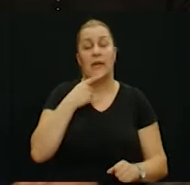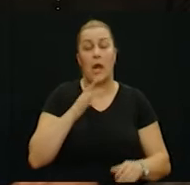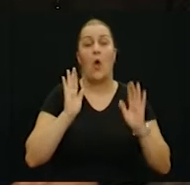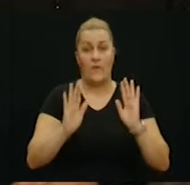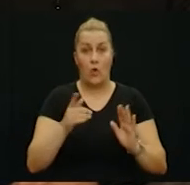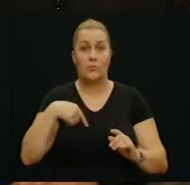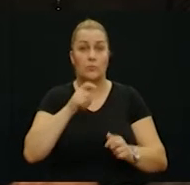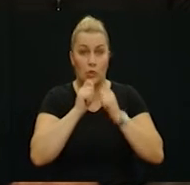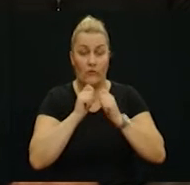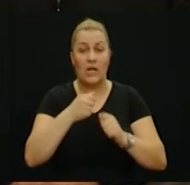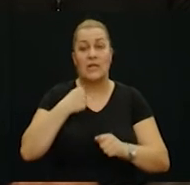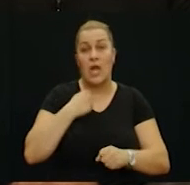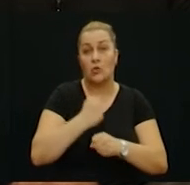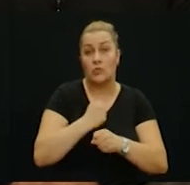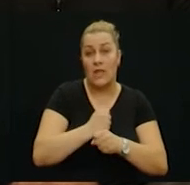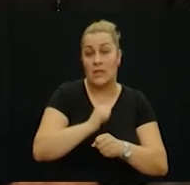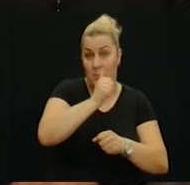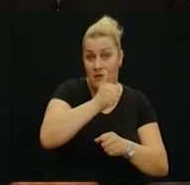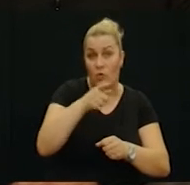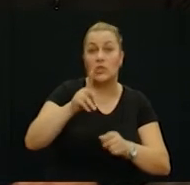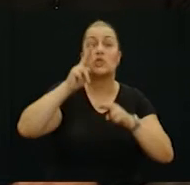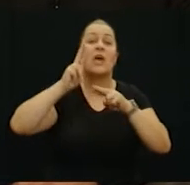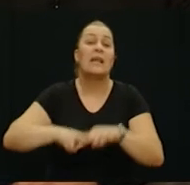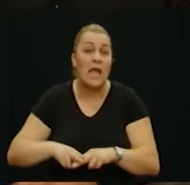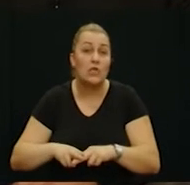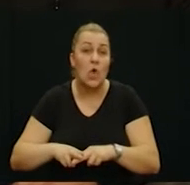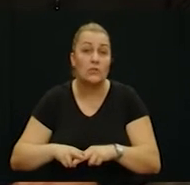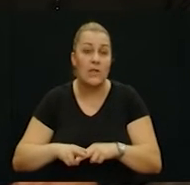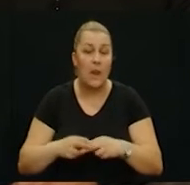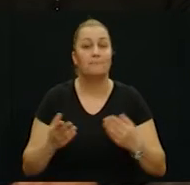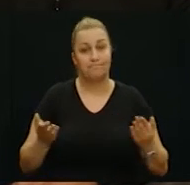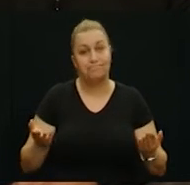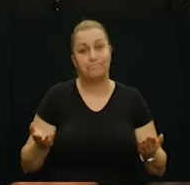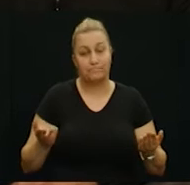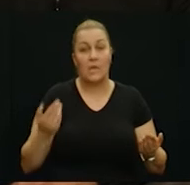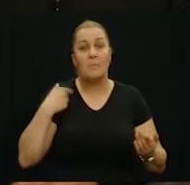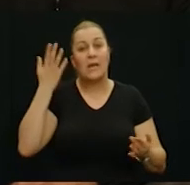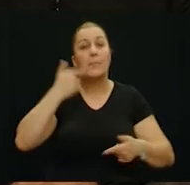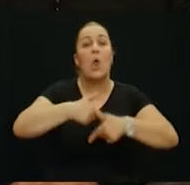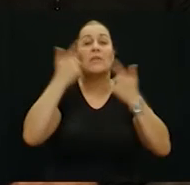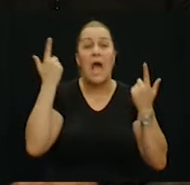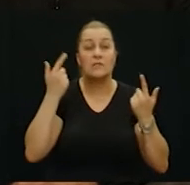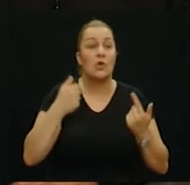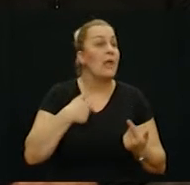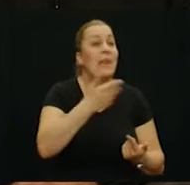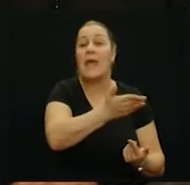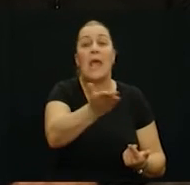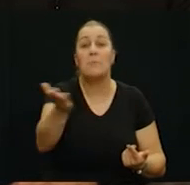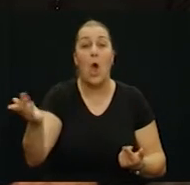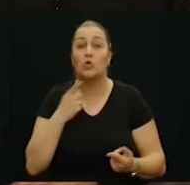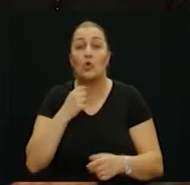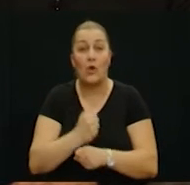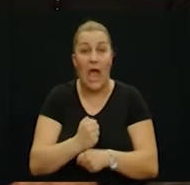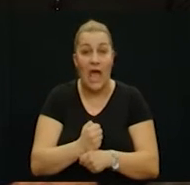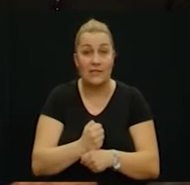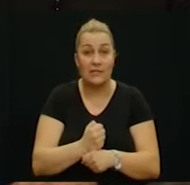rekao, ovako ćemo se dogovoriti, ja ću raditi trvuhet i ti ćeš raditi sve ostalo. Tako da vam je jasno bilo da nema ko drugi raditi. Ne